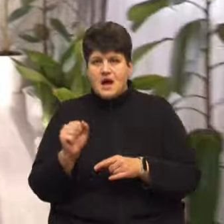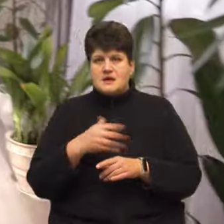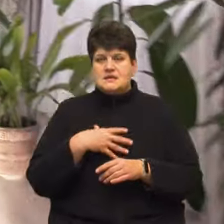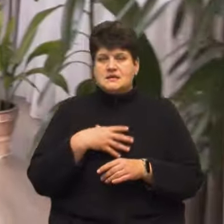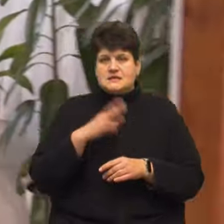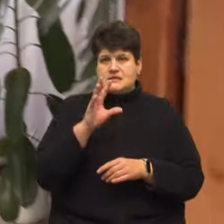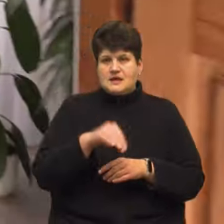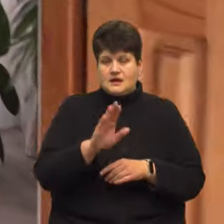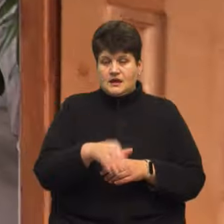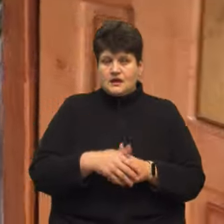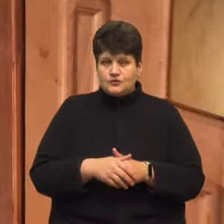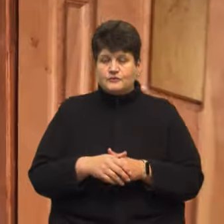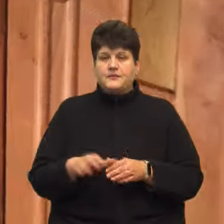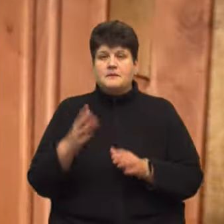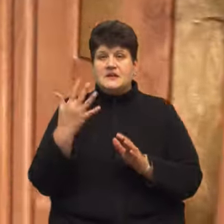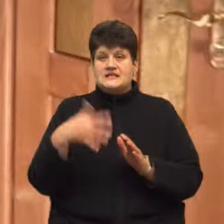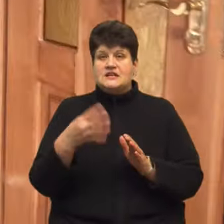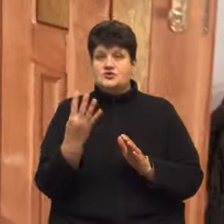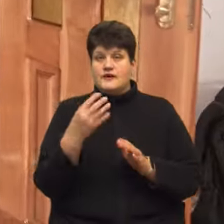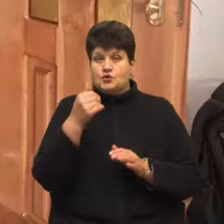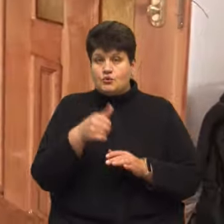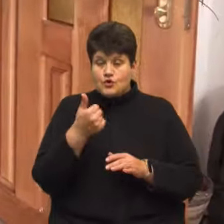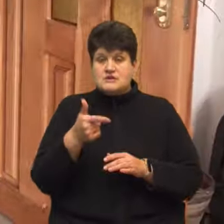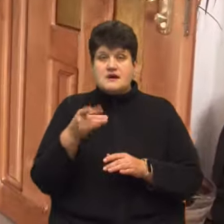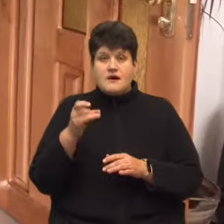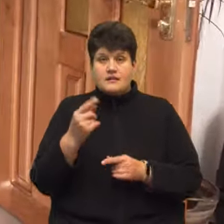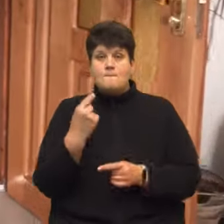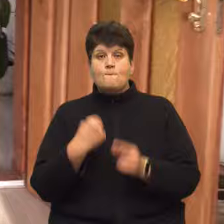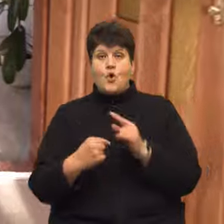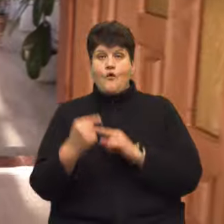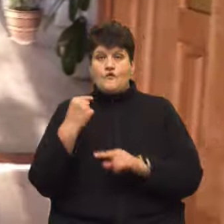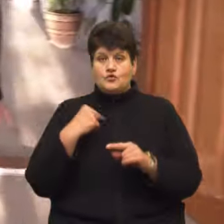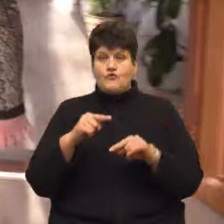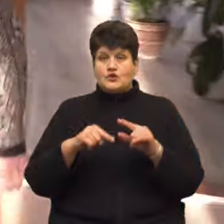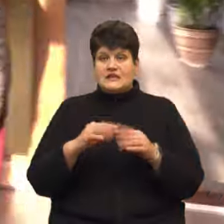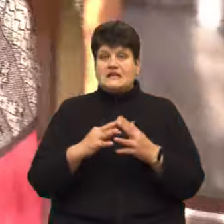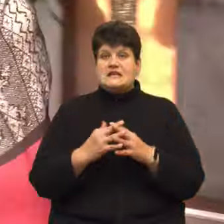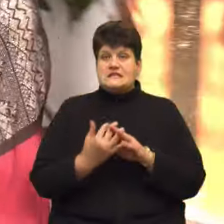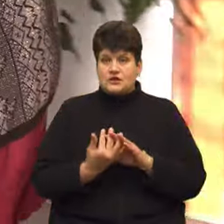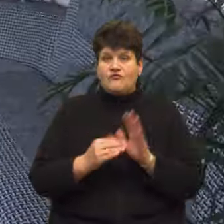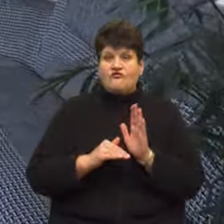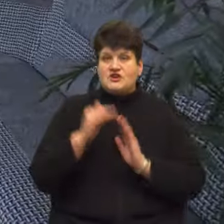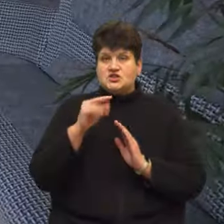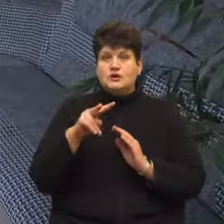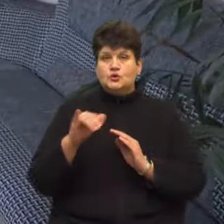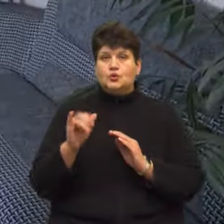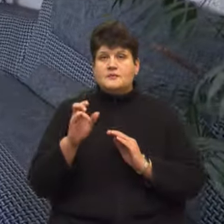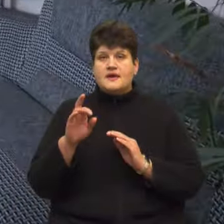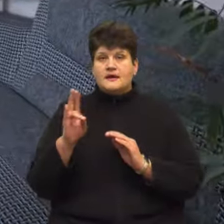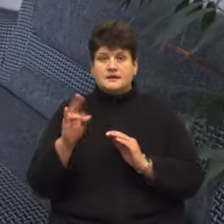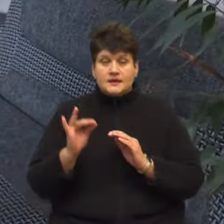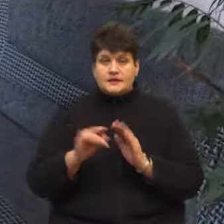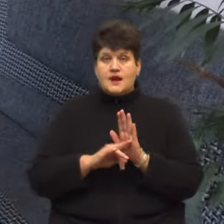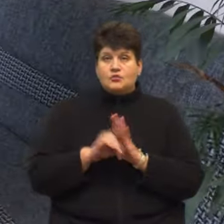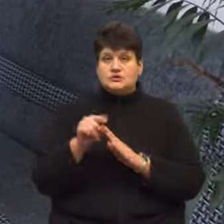1954 року Ганна Самотіс повернулася в родинне село Вищі Луб'янки. На початку